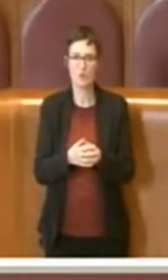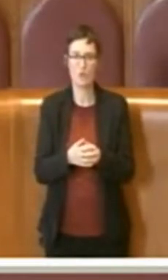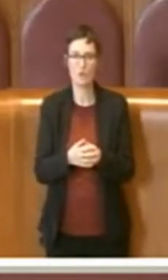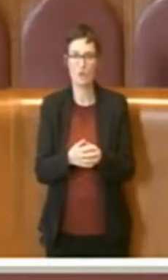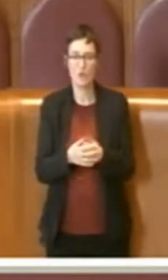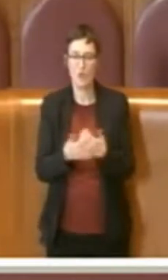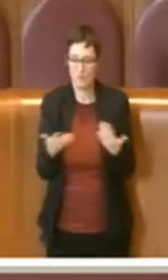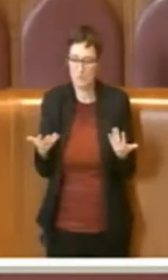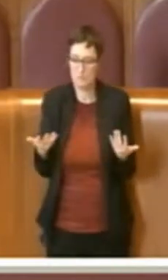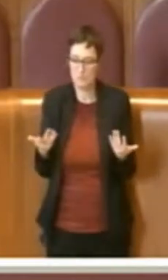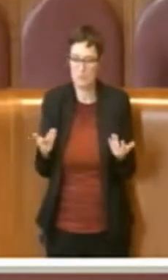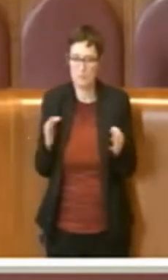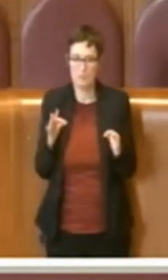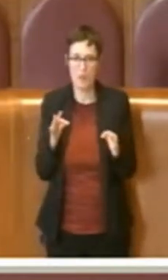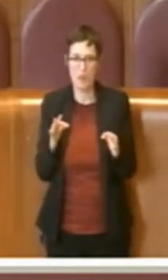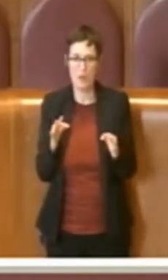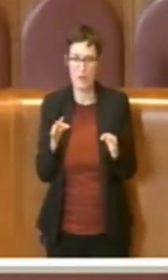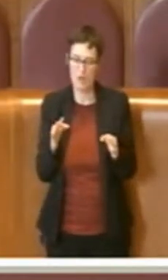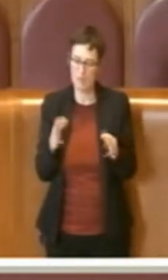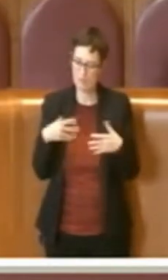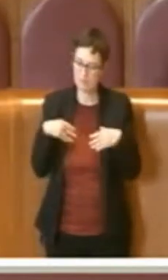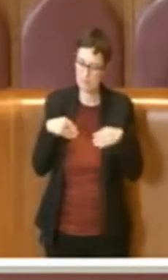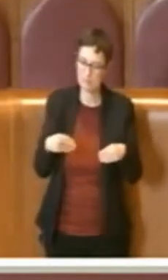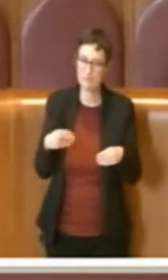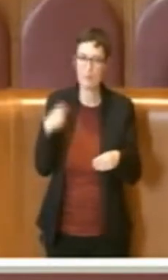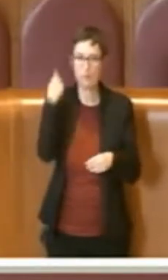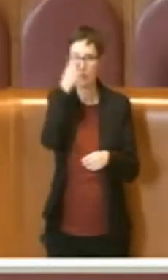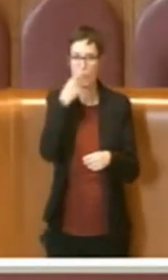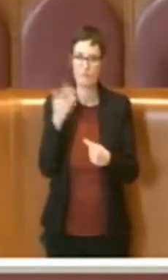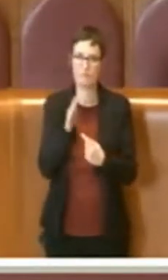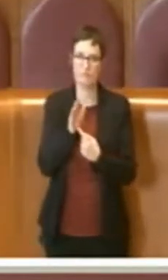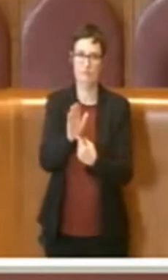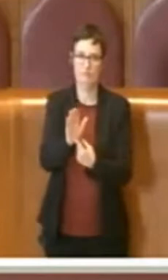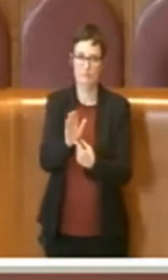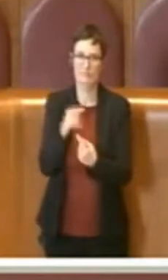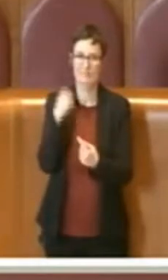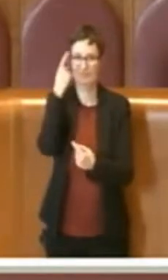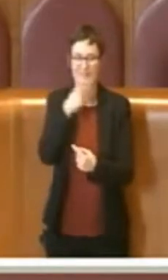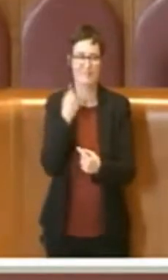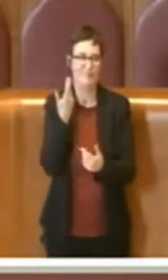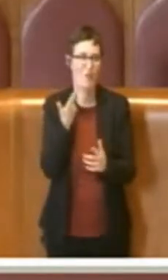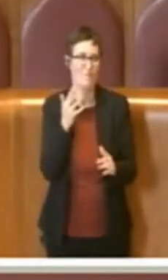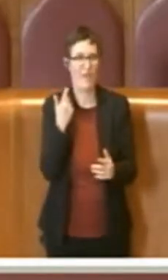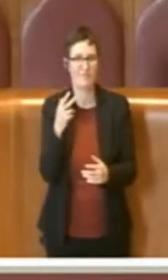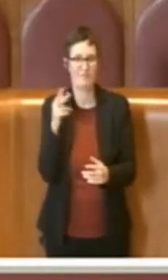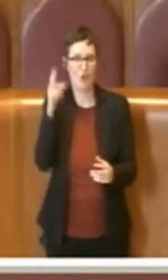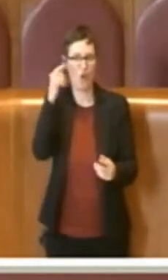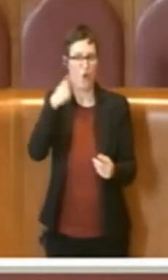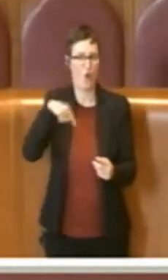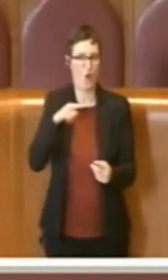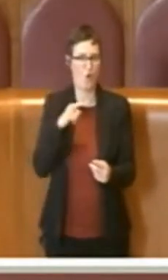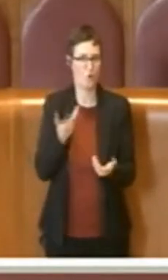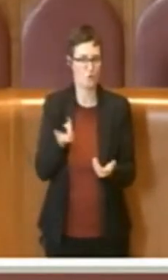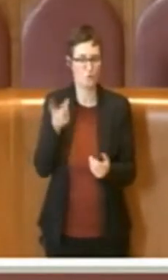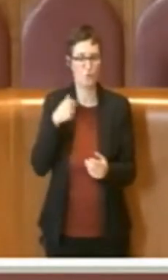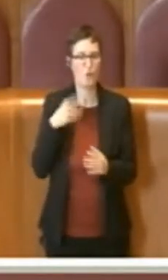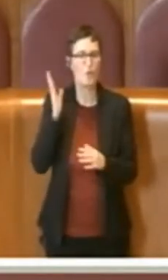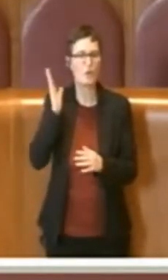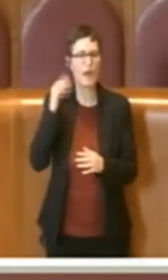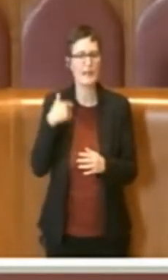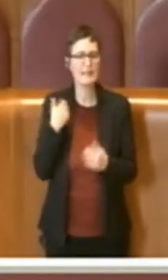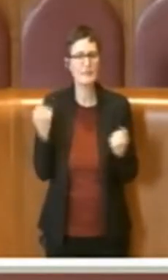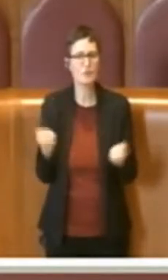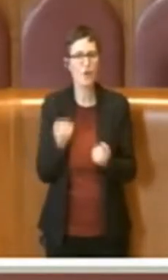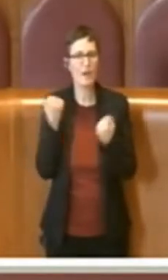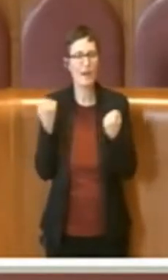in gioco e anche mettere il proprio volto, un volto conosciuto, perché la prima campagna la facciamo con l'attore Cristian De